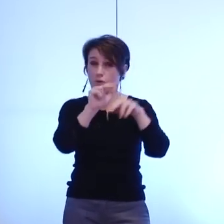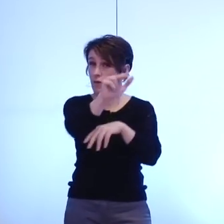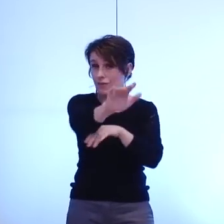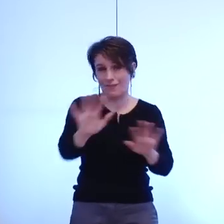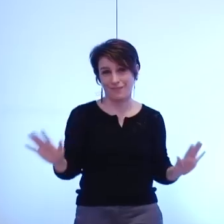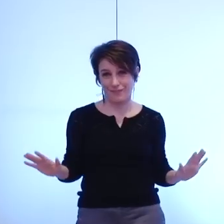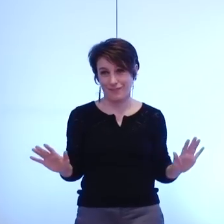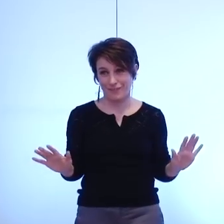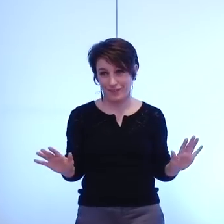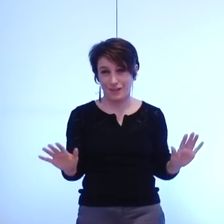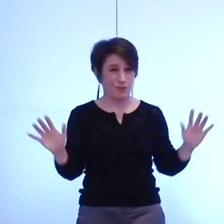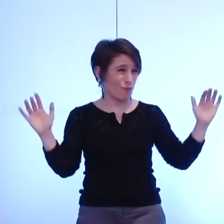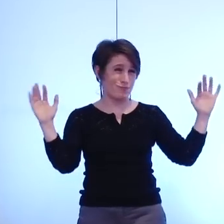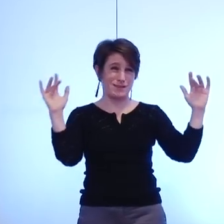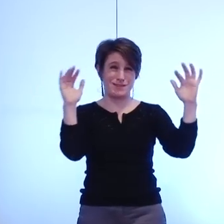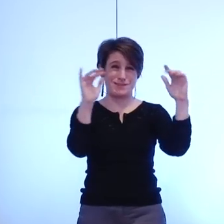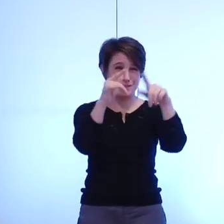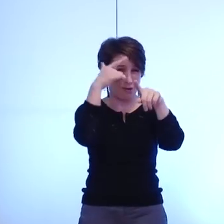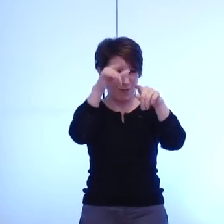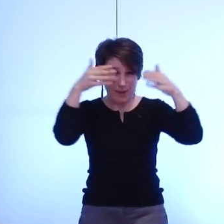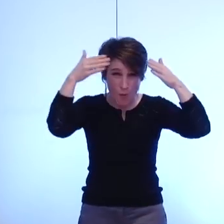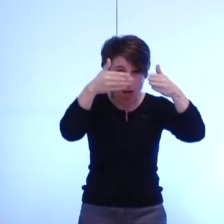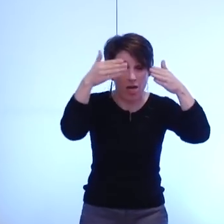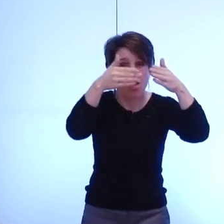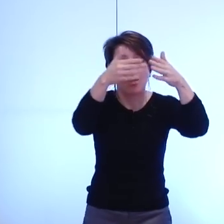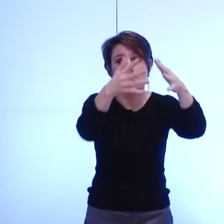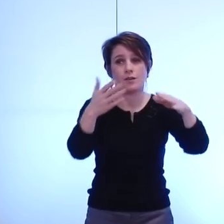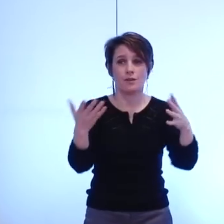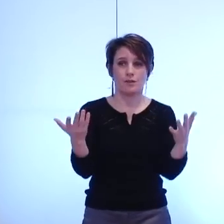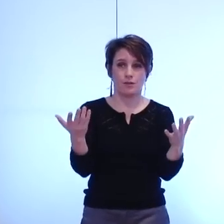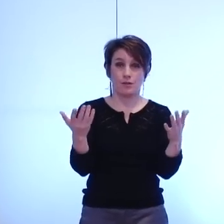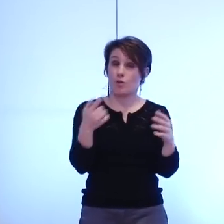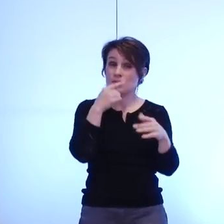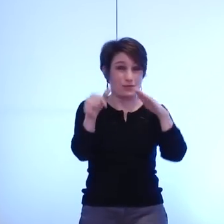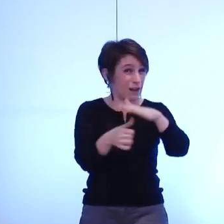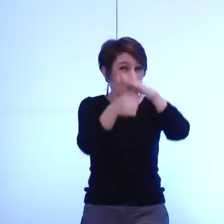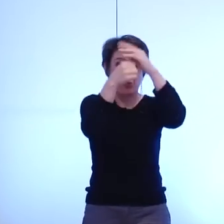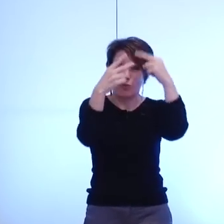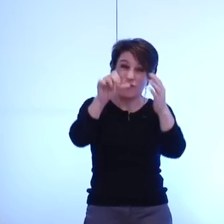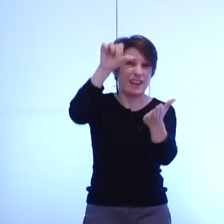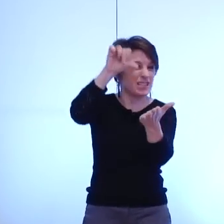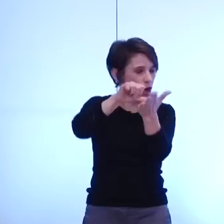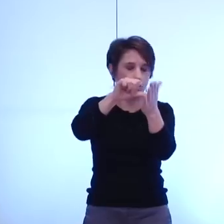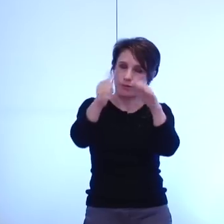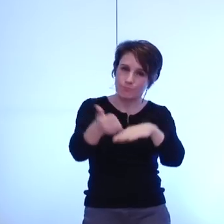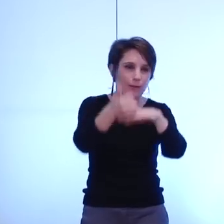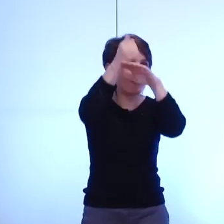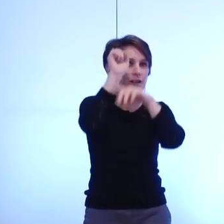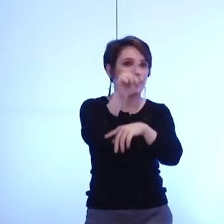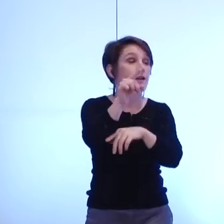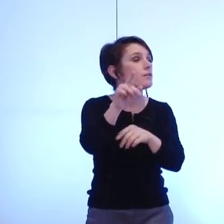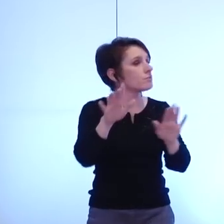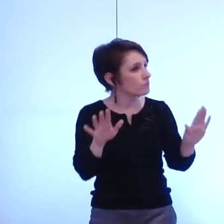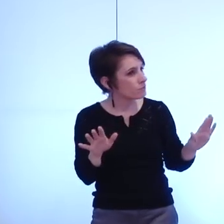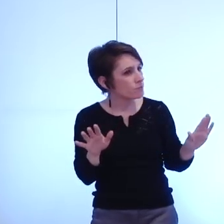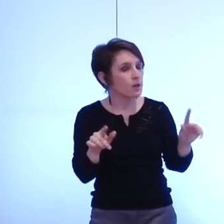les mobilise autour d'un projet de développement porté et engagé par la ville centre avec détermination parfois il faut le